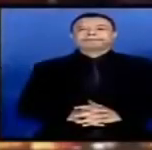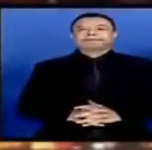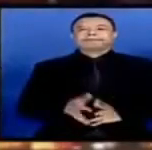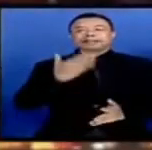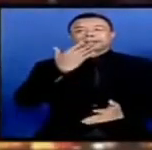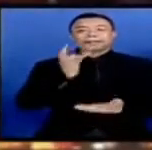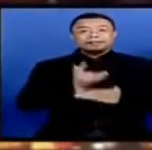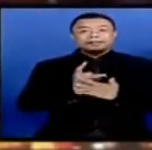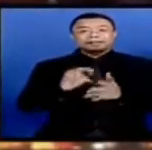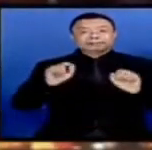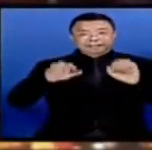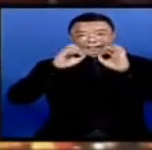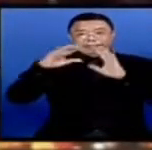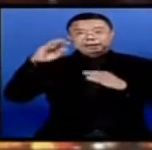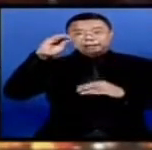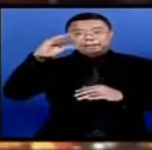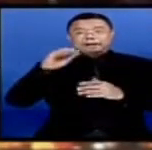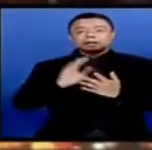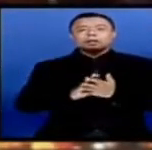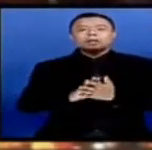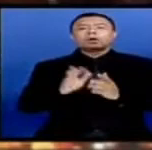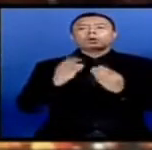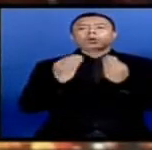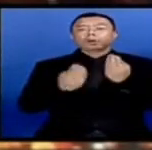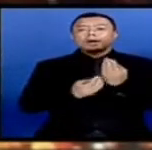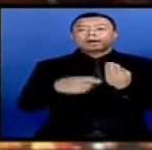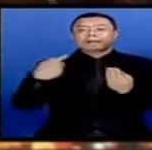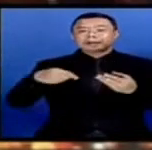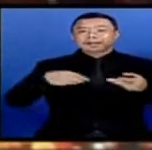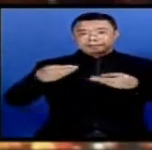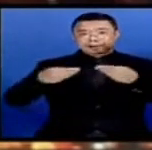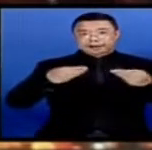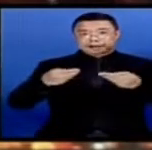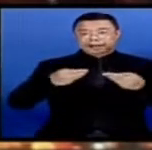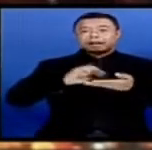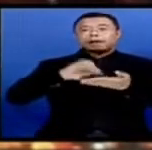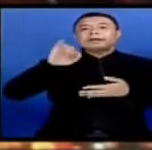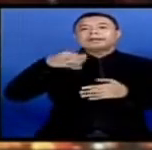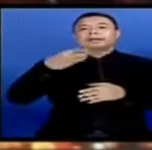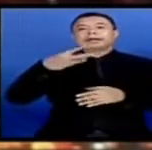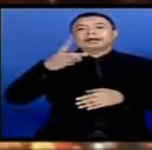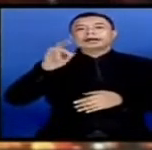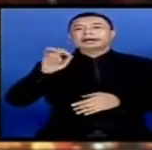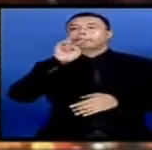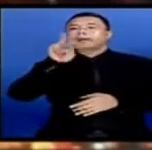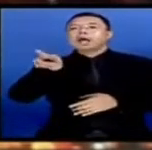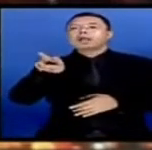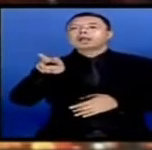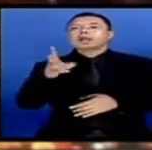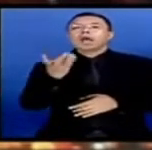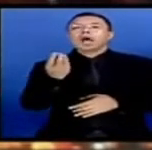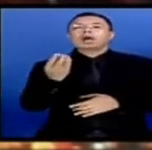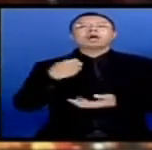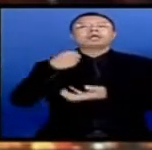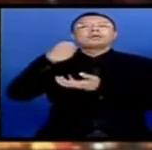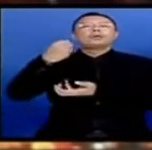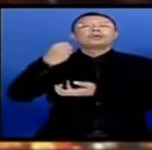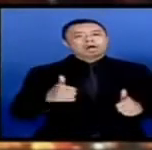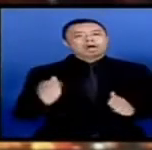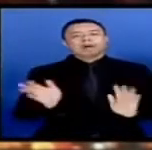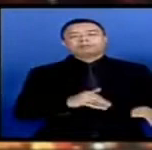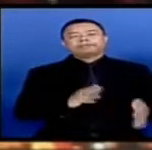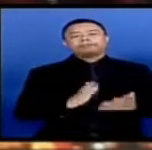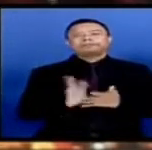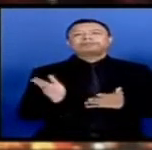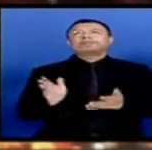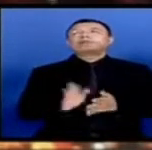Terima kasih Anda kembali di kabar pagi pemirsa. Wakil Menteri Perdagangan Jerry Sambuaga melakukan peninjauan harga bahan pokok di pasar bulu kota